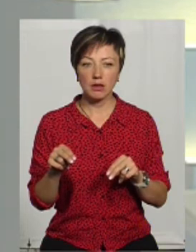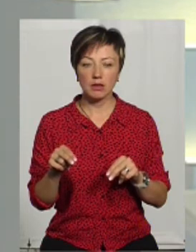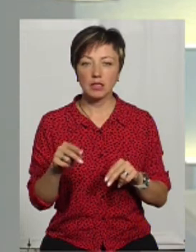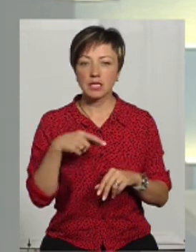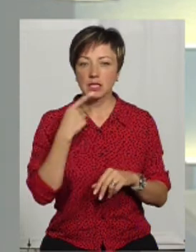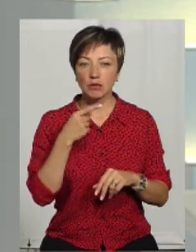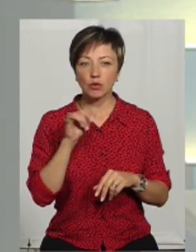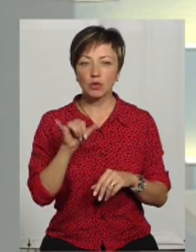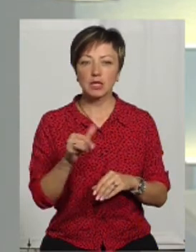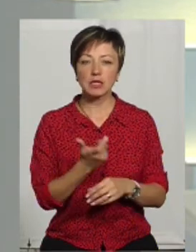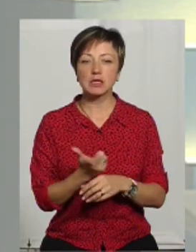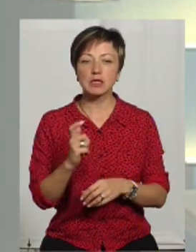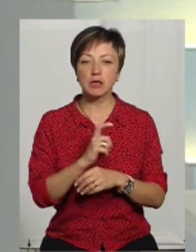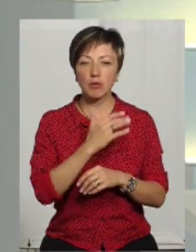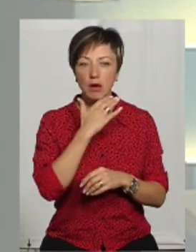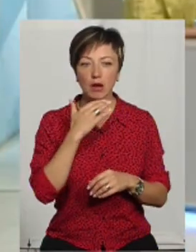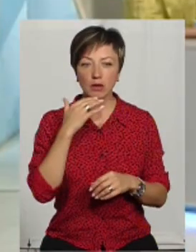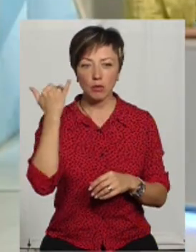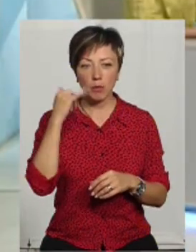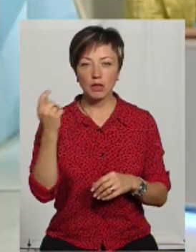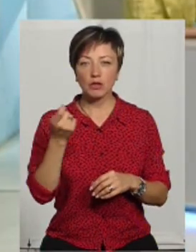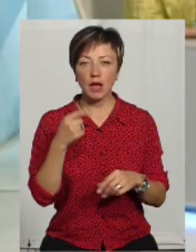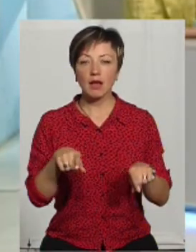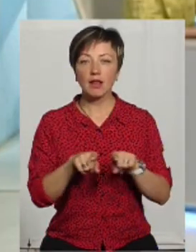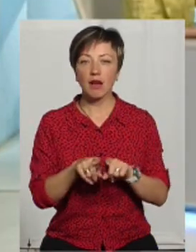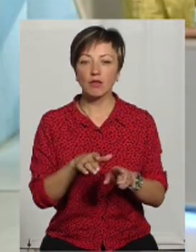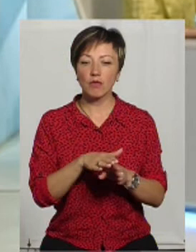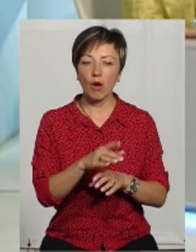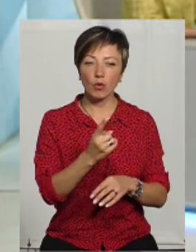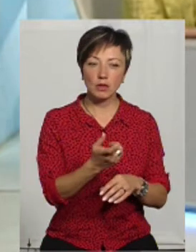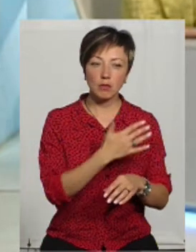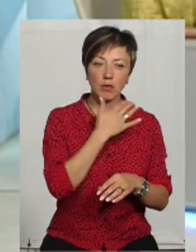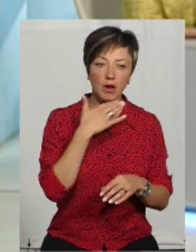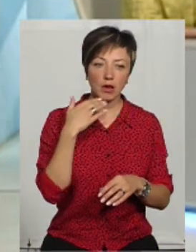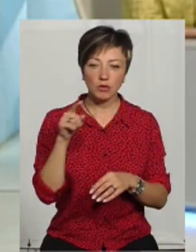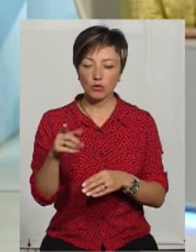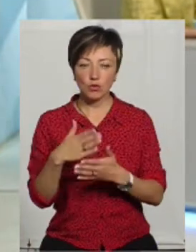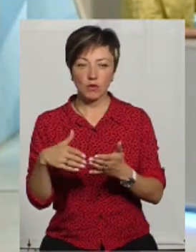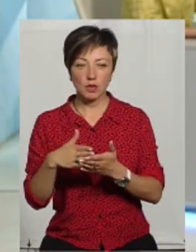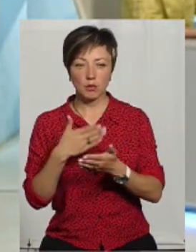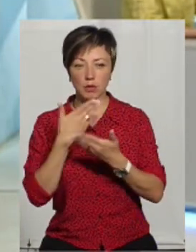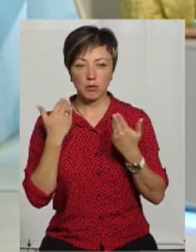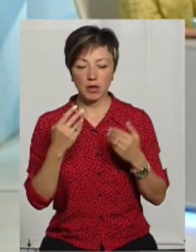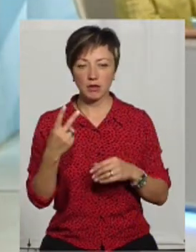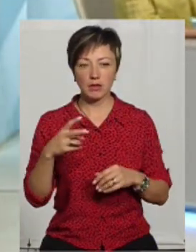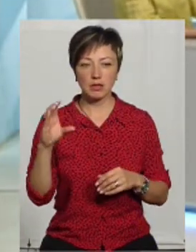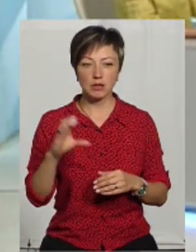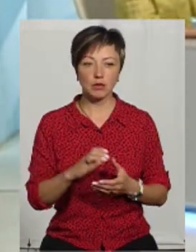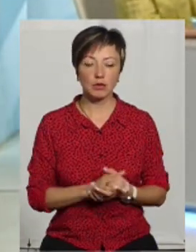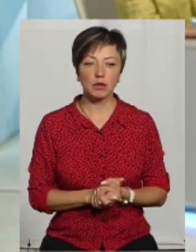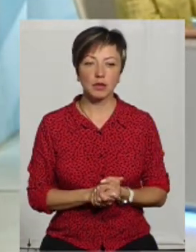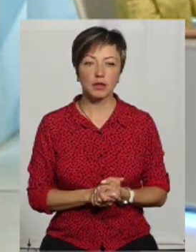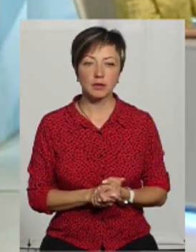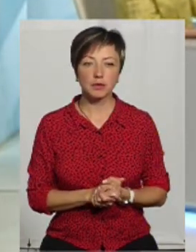Він сказав, що у них навіть забагато пасовищ. От як так відбувається, що в одних їх забагато, в інших немає зовсім? Прошу буквально 20 секунд.